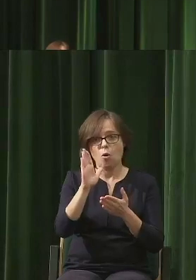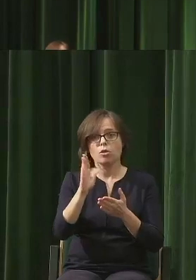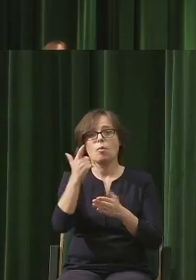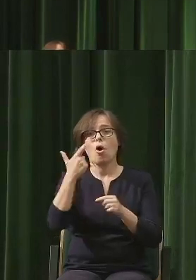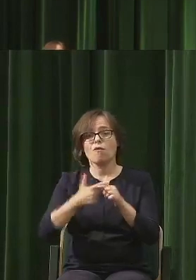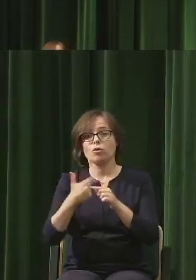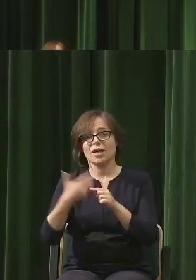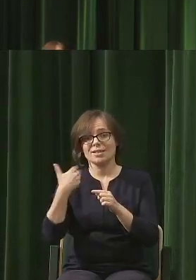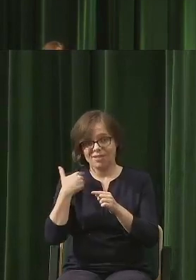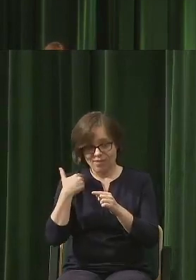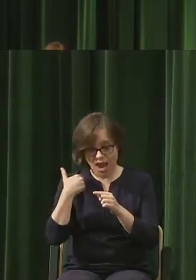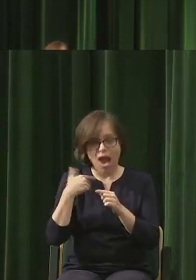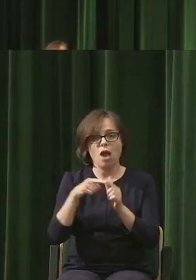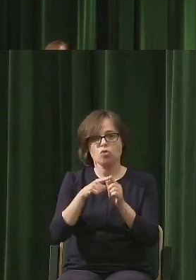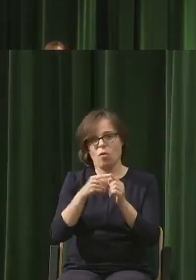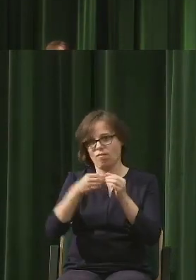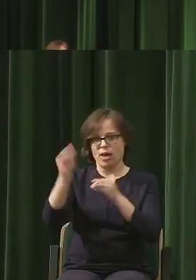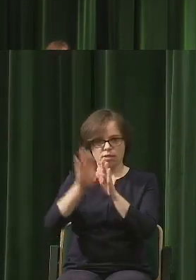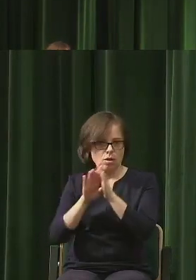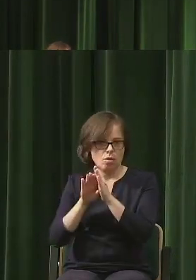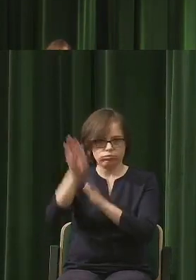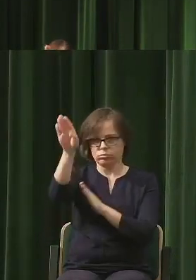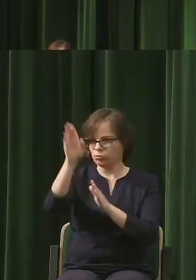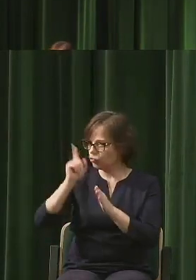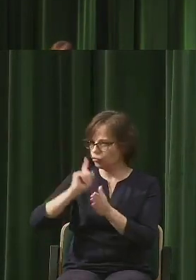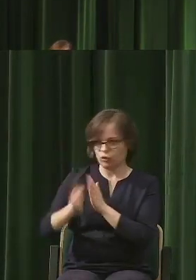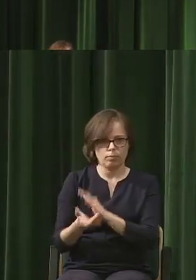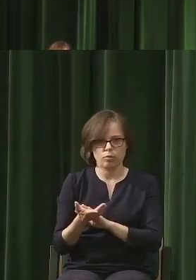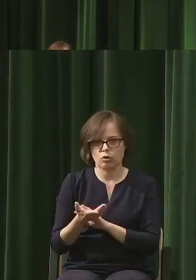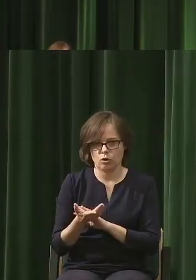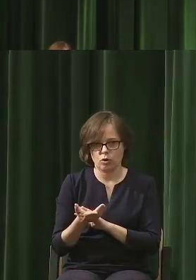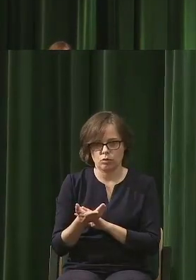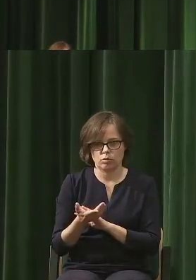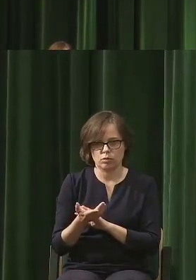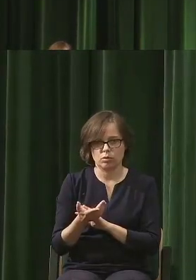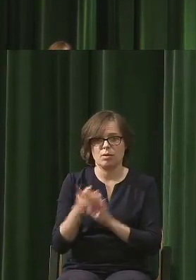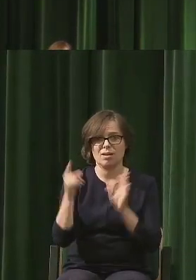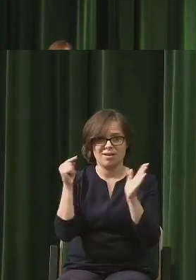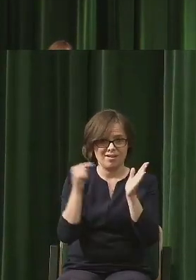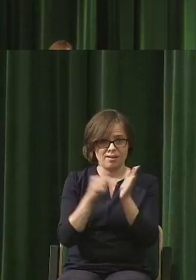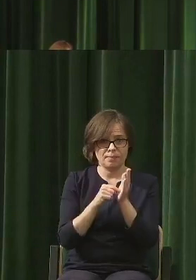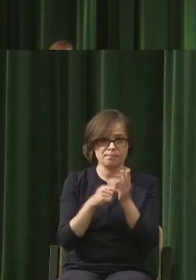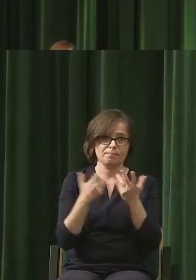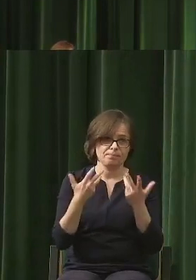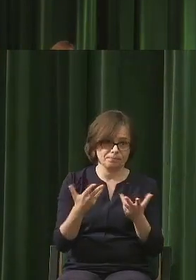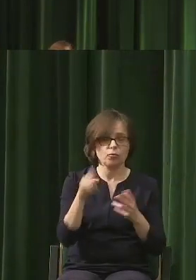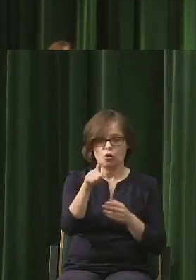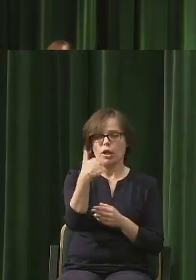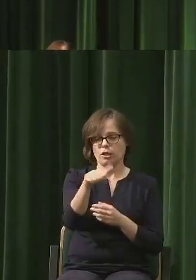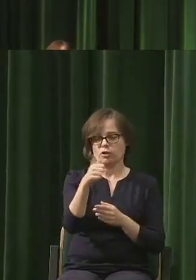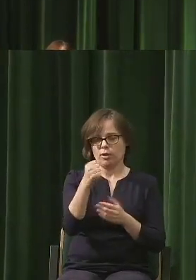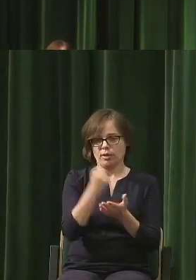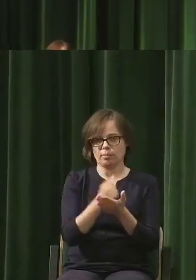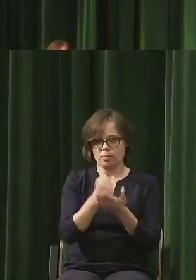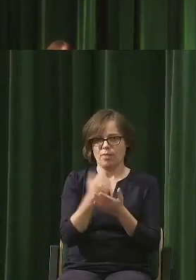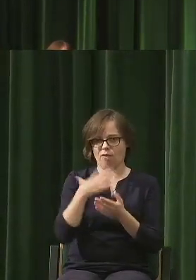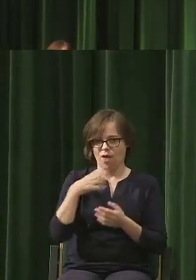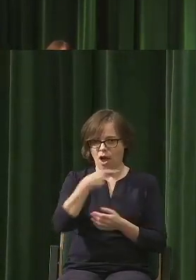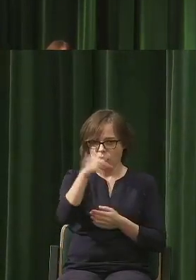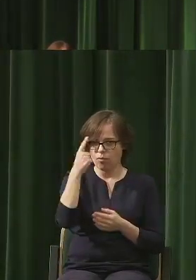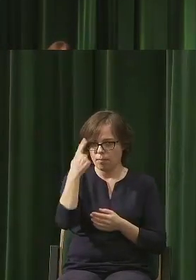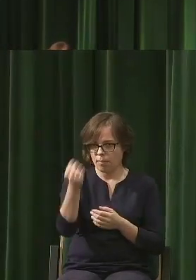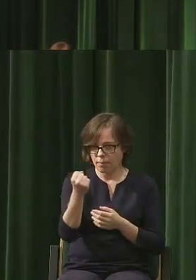wieku i nabrał tego charakteru zupełnie przerażającego. No i z tego punktu widzenia, znaczy to jest jeszcze jedna rzecz, którą warto pamiętać.